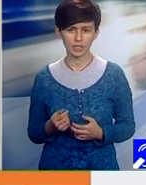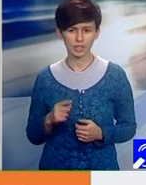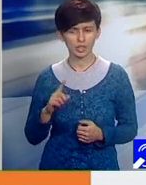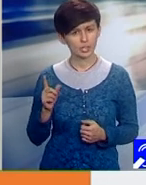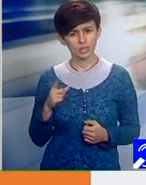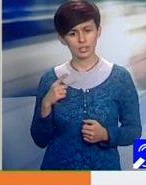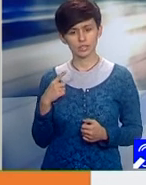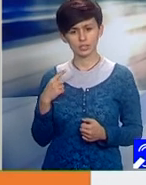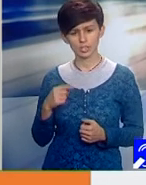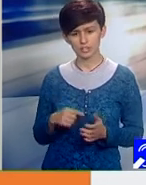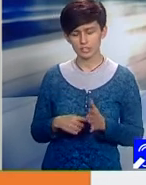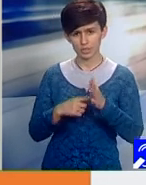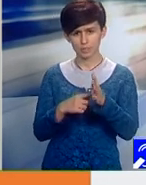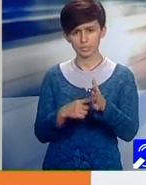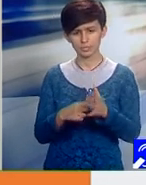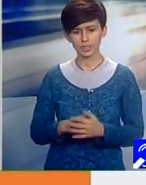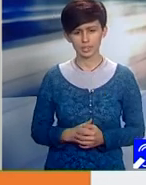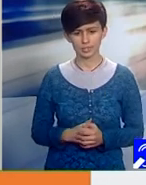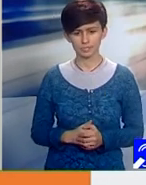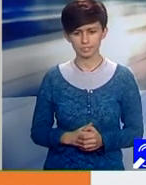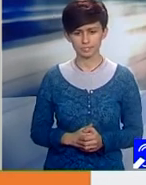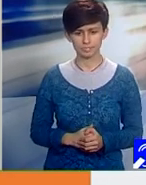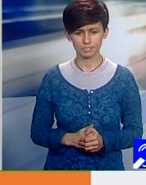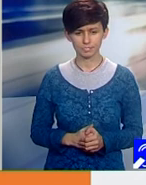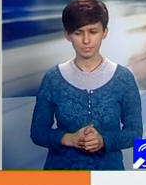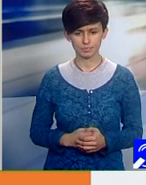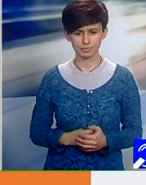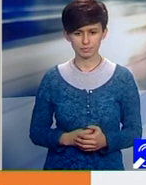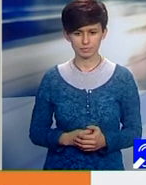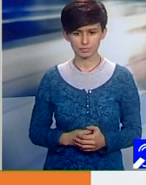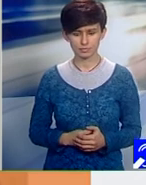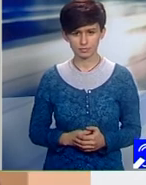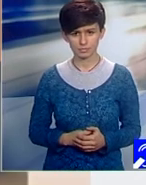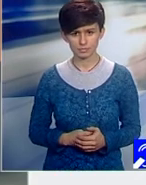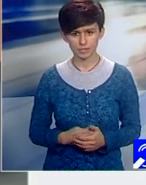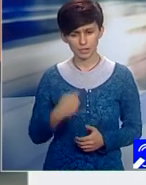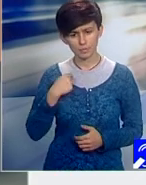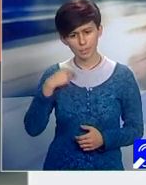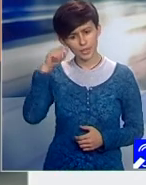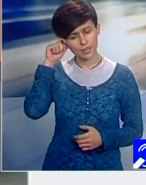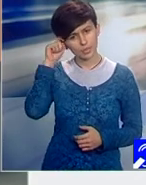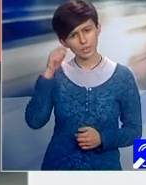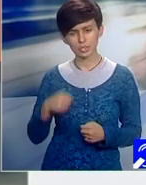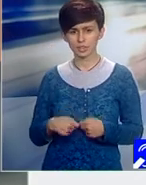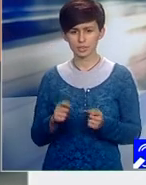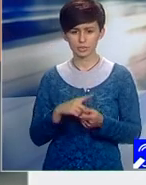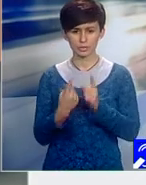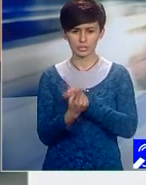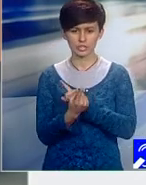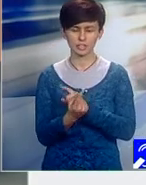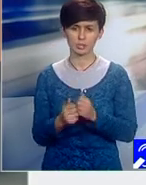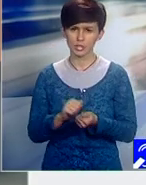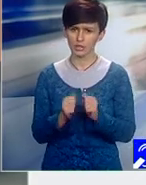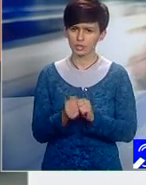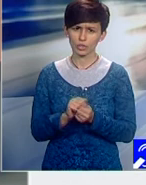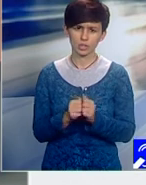publicată. Exact. Da. Aș vrea să mă adaug ceva. Cred că până la urmă se transformă totul într-o luptă pentru putere.